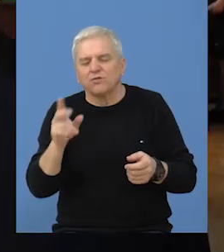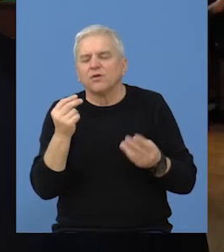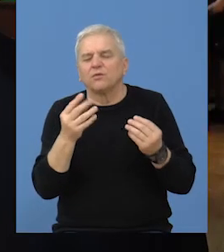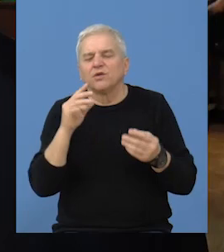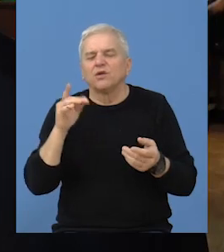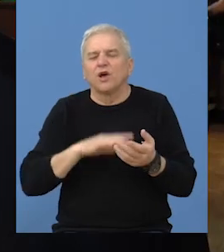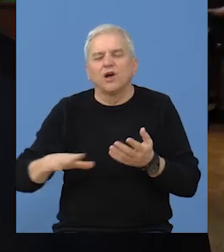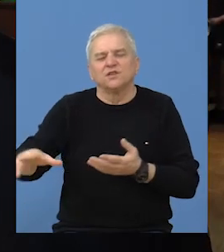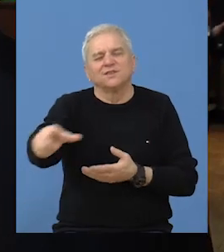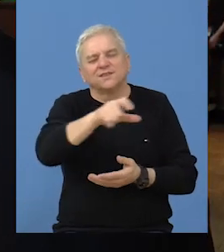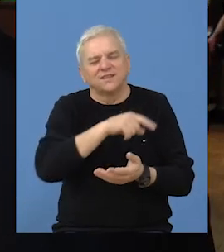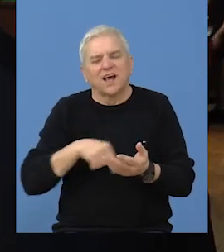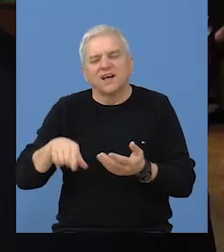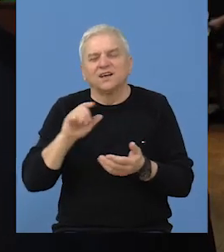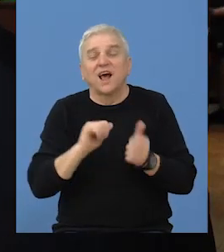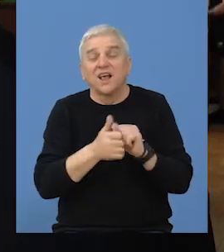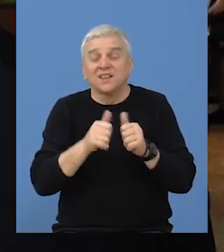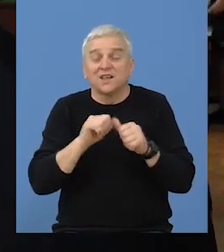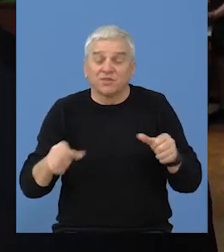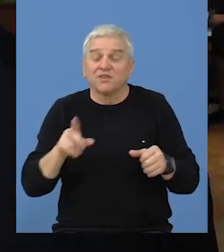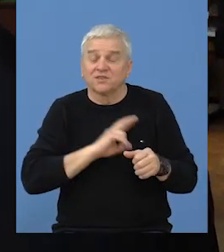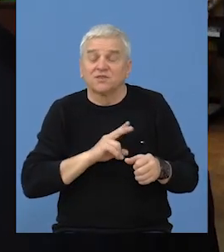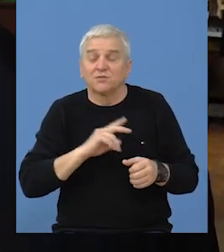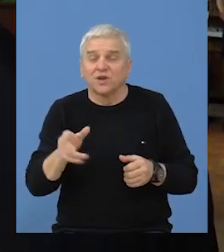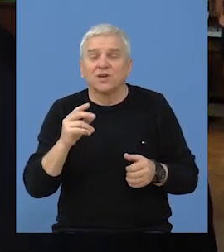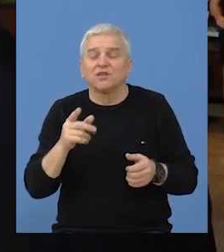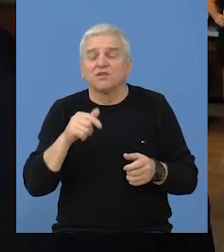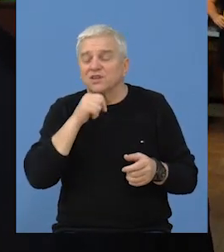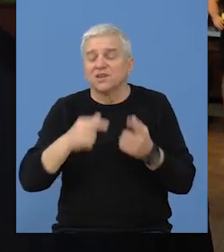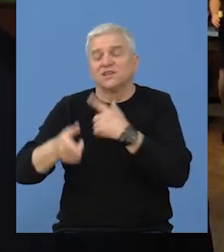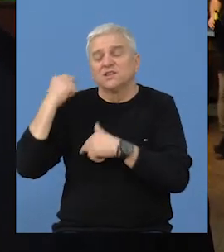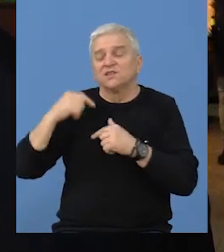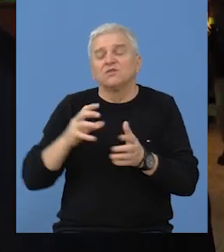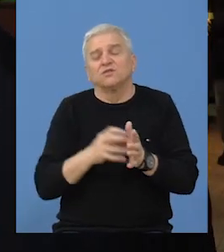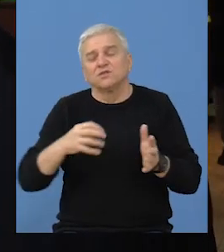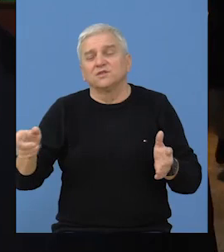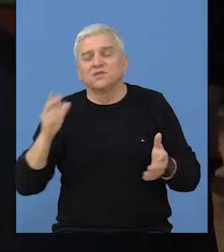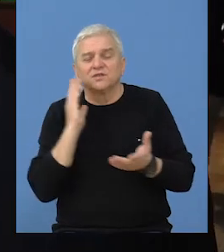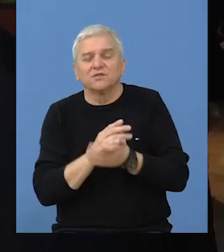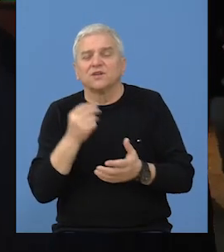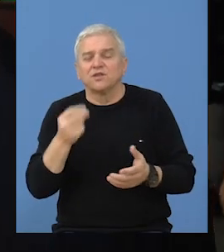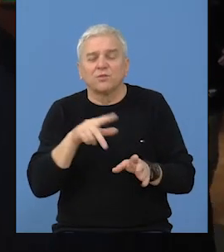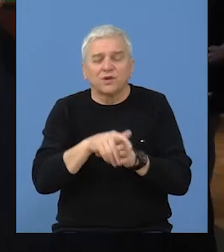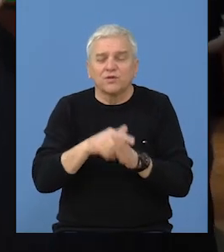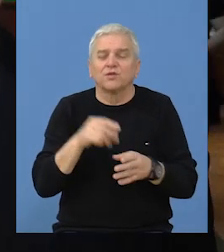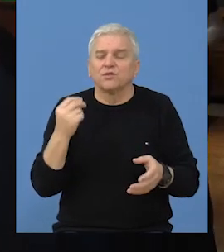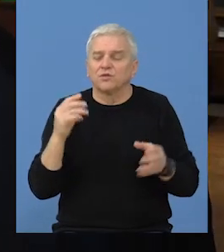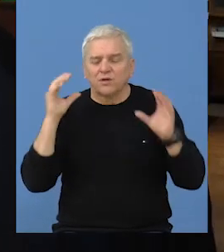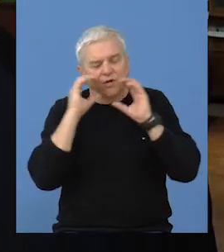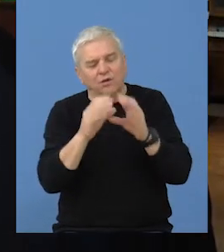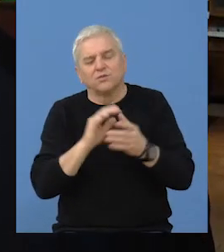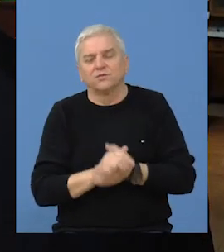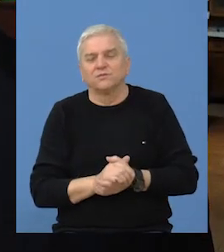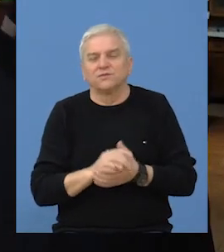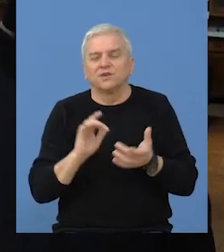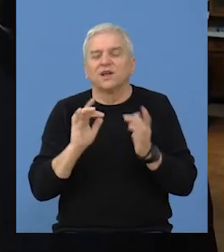loši u odnosu na mnoge staze ovde. Ali trke kao trke imaju tradiciju, one sadržavaju i prišljotno je i dobri grla